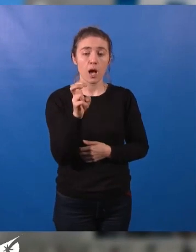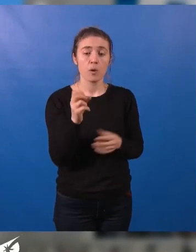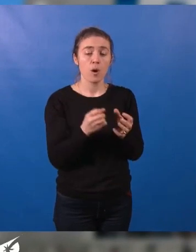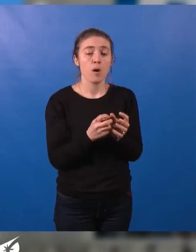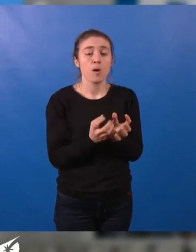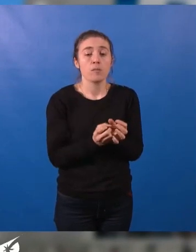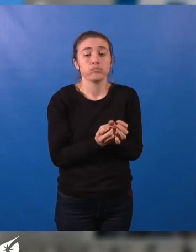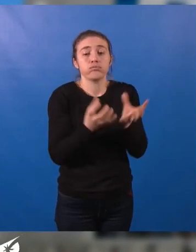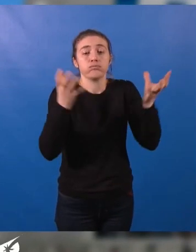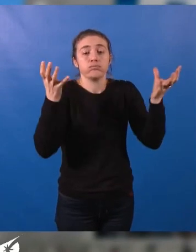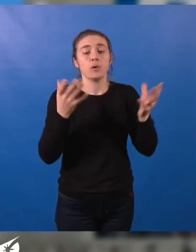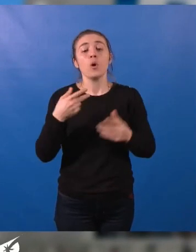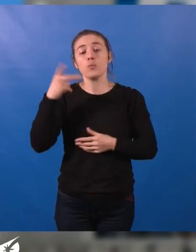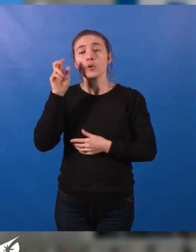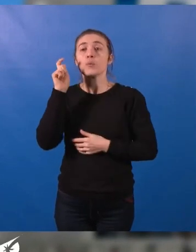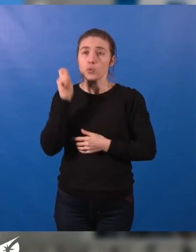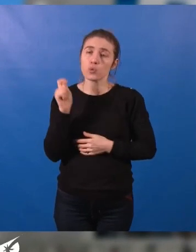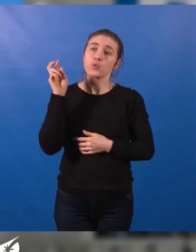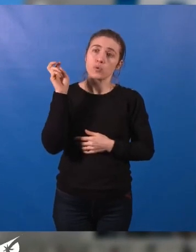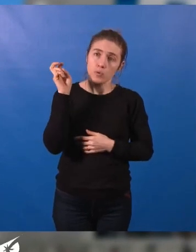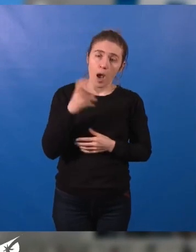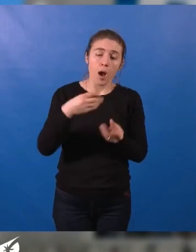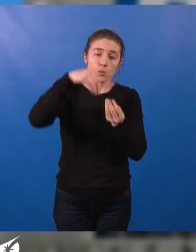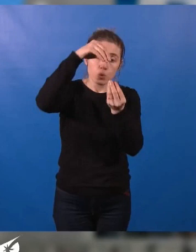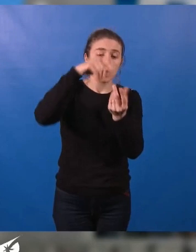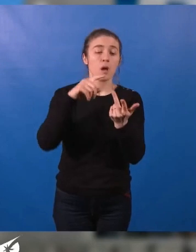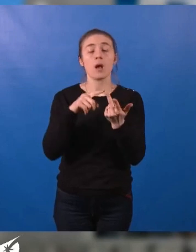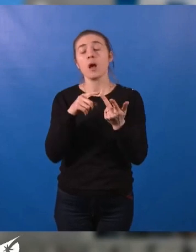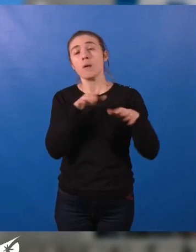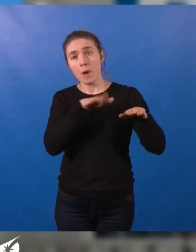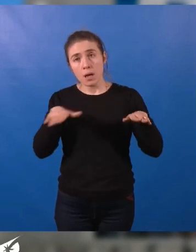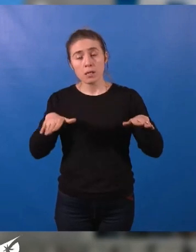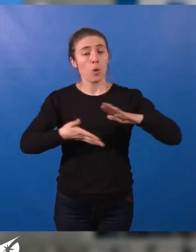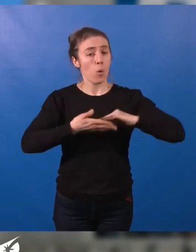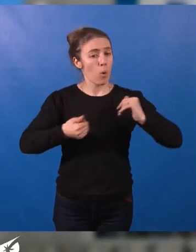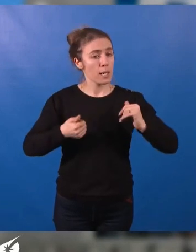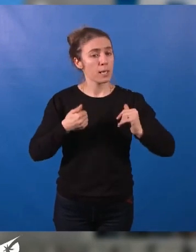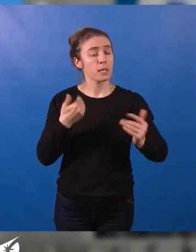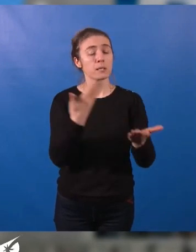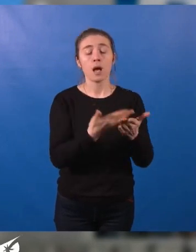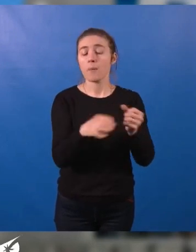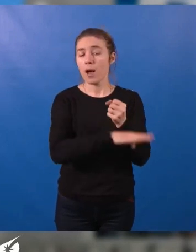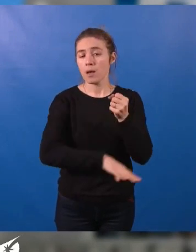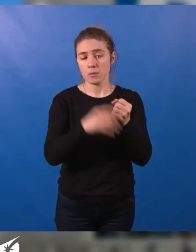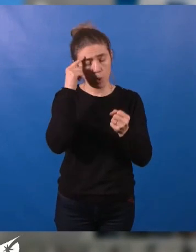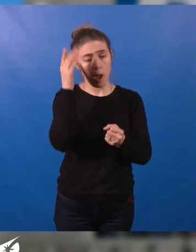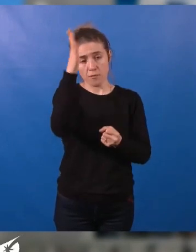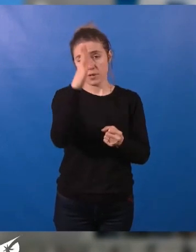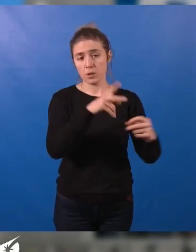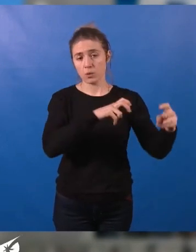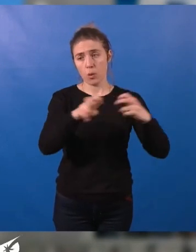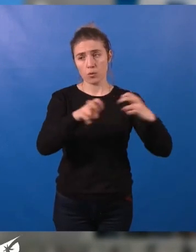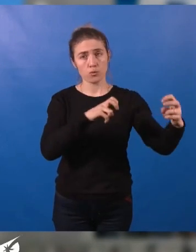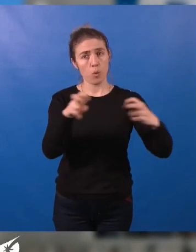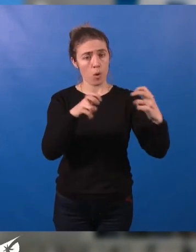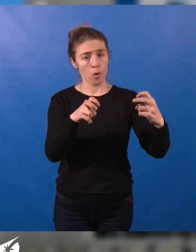lignes de tramway et de bus, ainsi que des nouveaux parkings relais, constituent le socle des transports de demain et dans un horizon